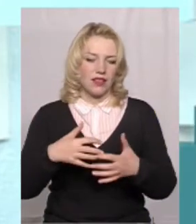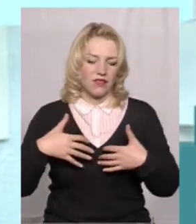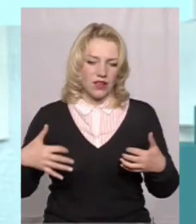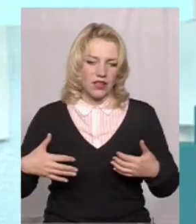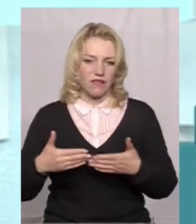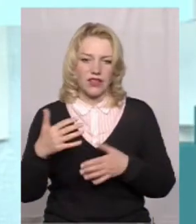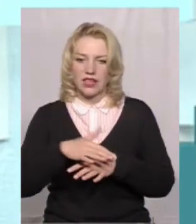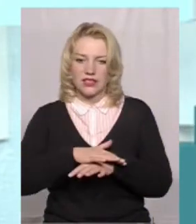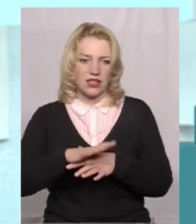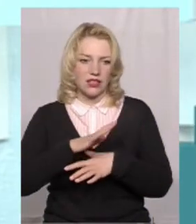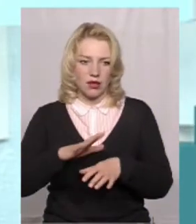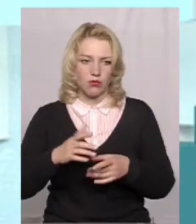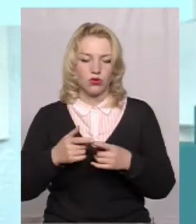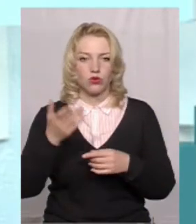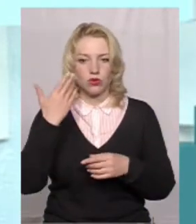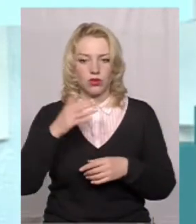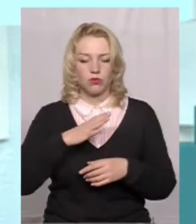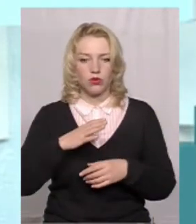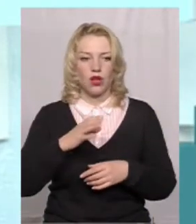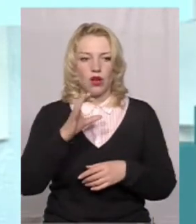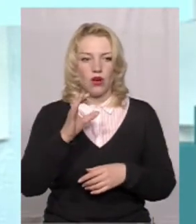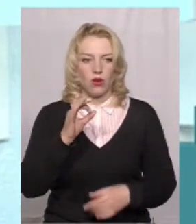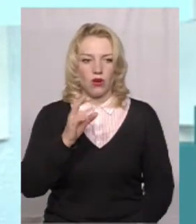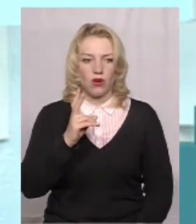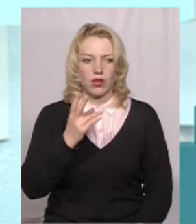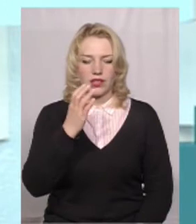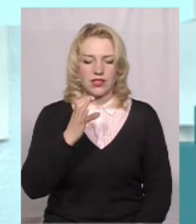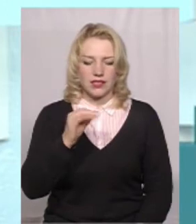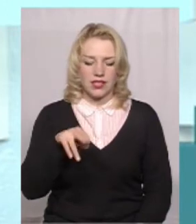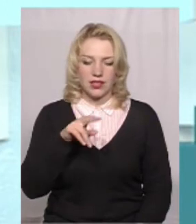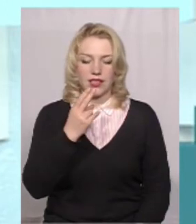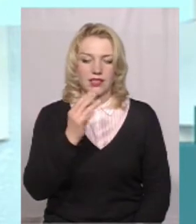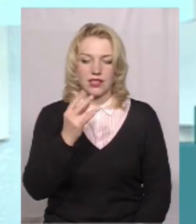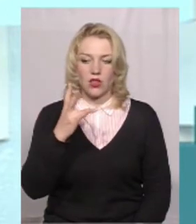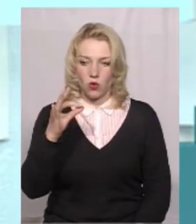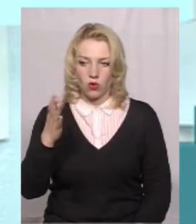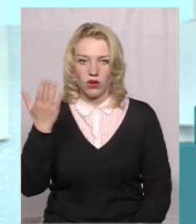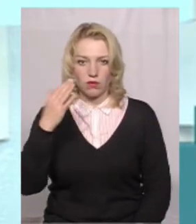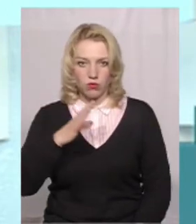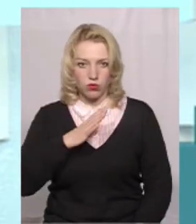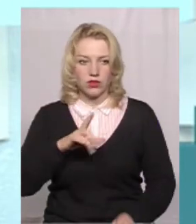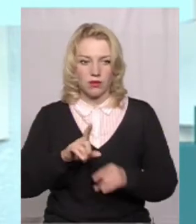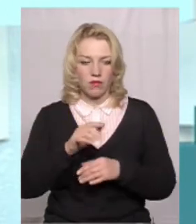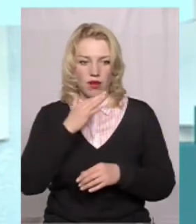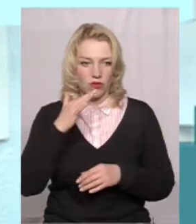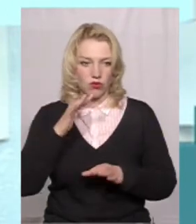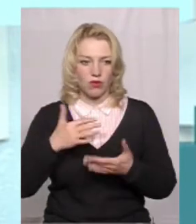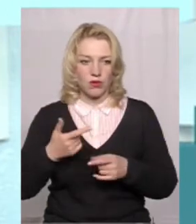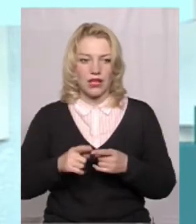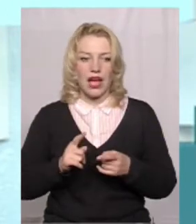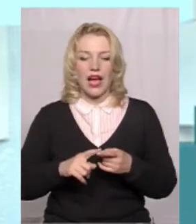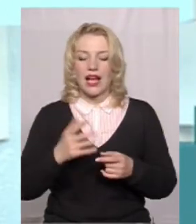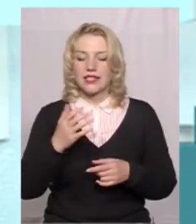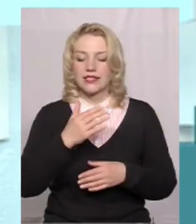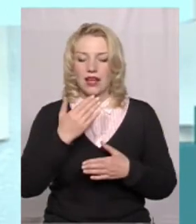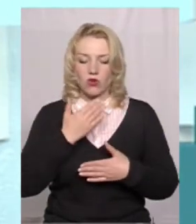Раніше, коли був дозволений препарат фосфіцинку, так, тоді було більше таких випадків. А це за останні п'ять років, це перший